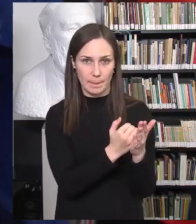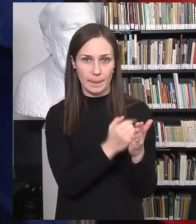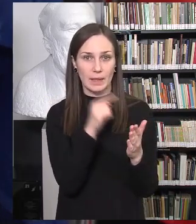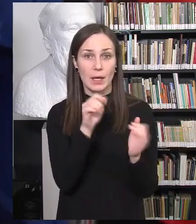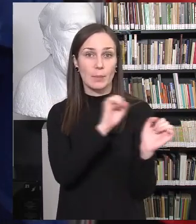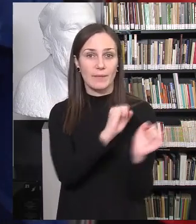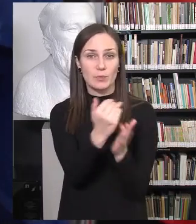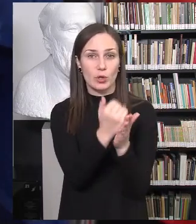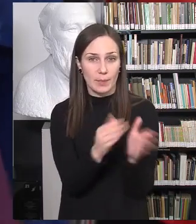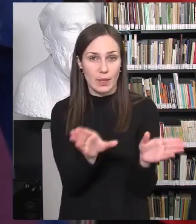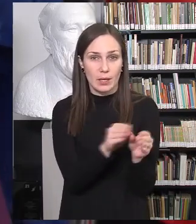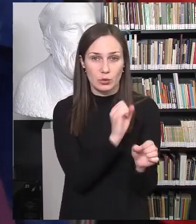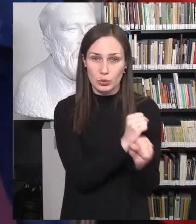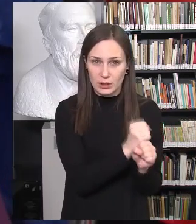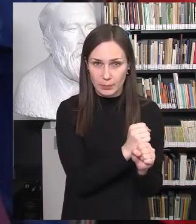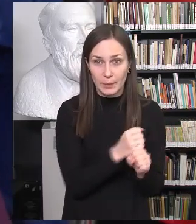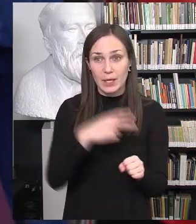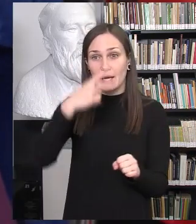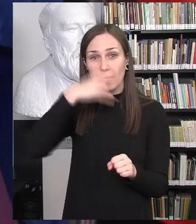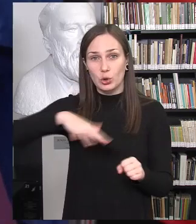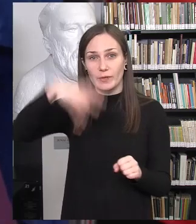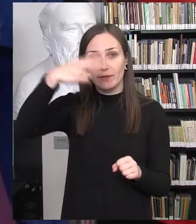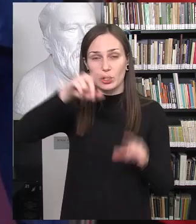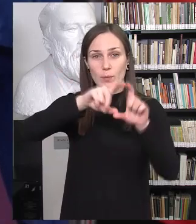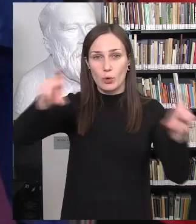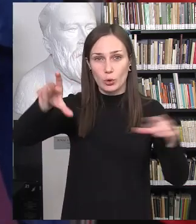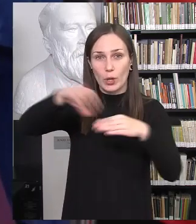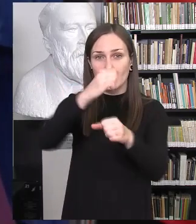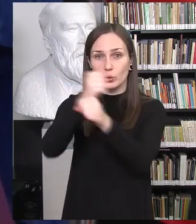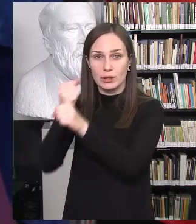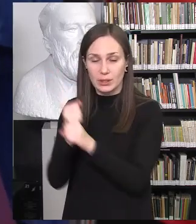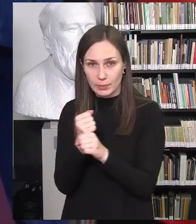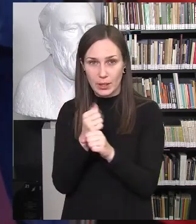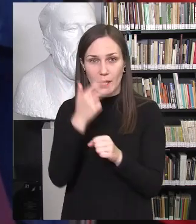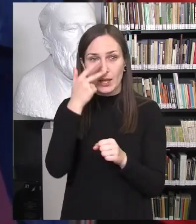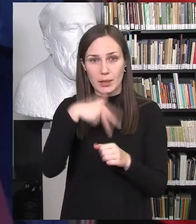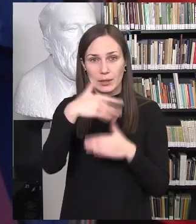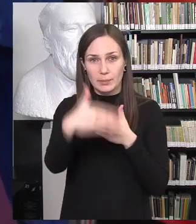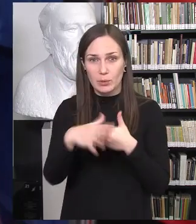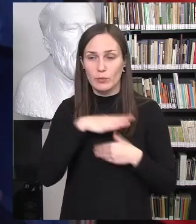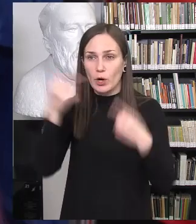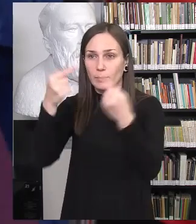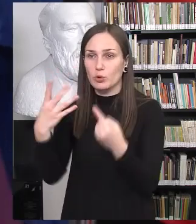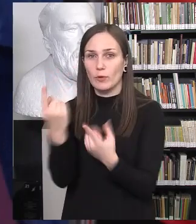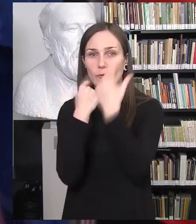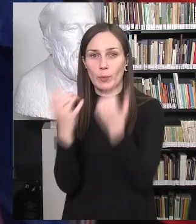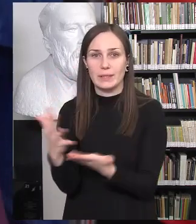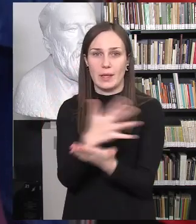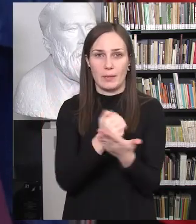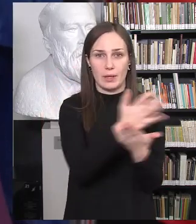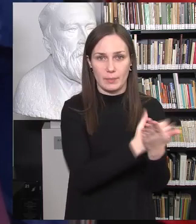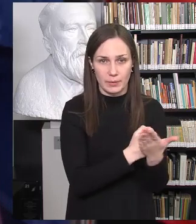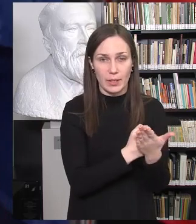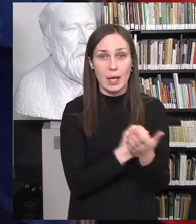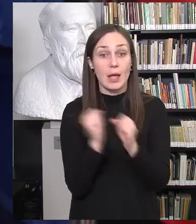prevencijos programą, su 20 mokyklų Lietuvoje, 3 metus iš eilės turėjome tų mokyklų apklausų duomenis, kaip ir kiekviena prevencijos